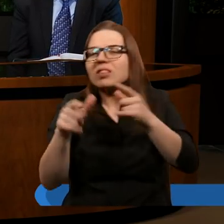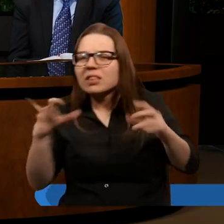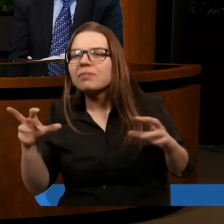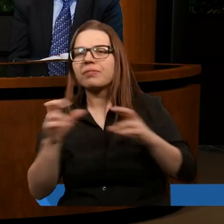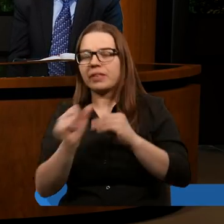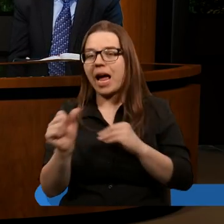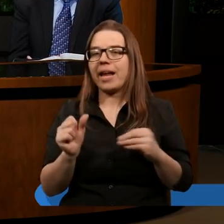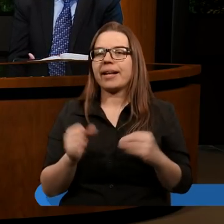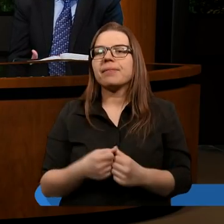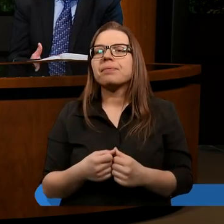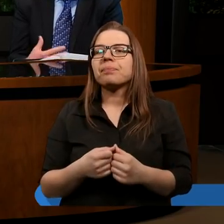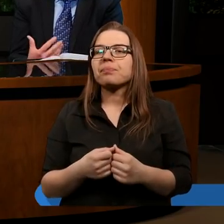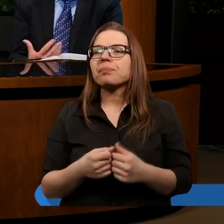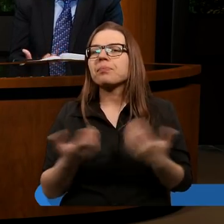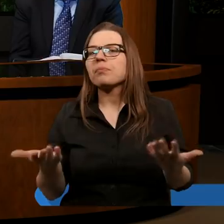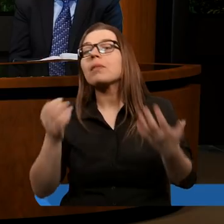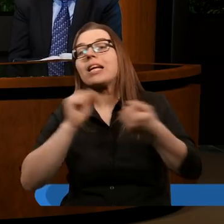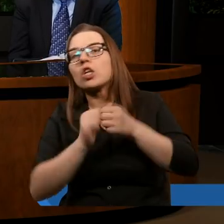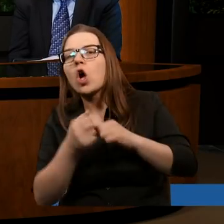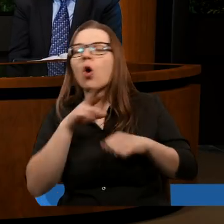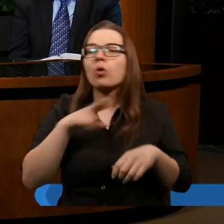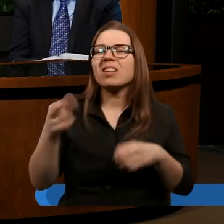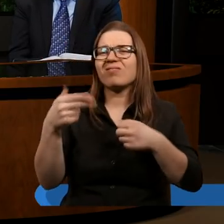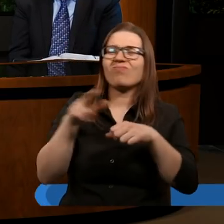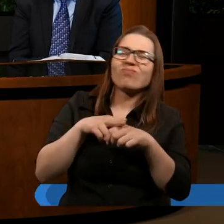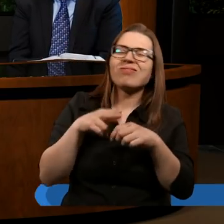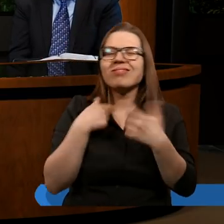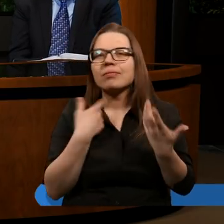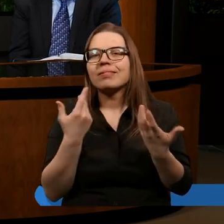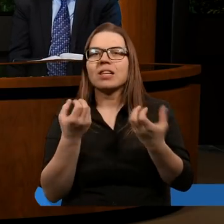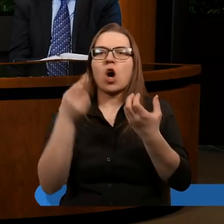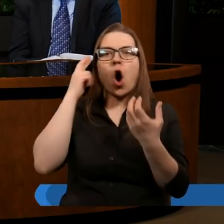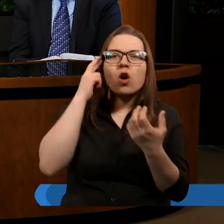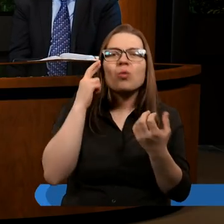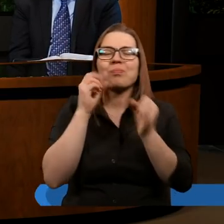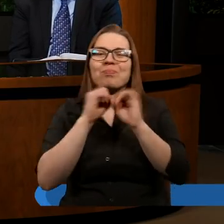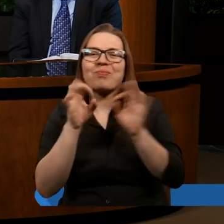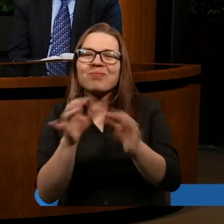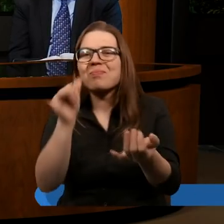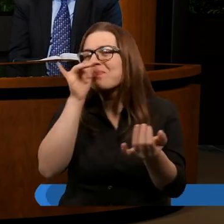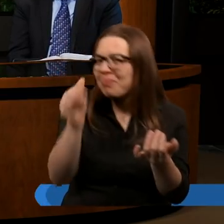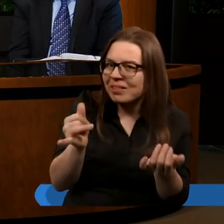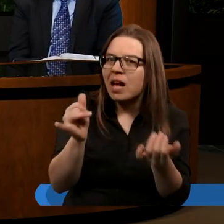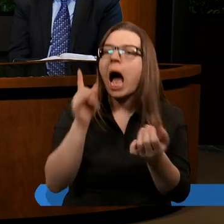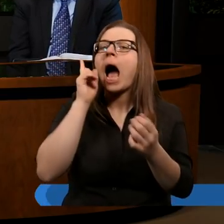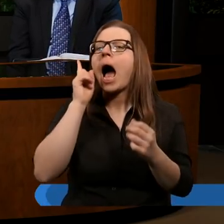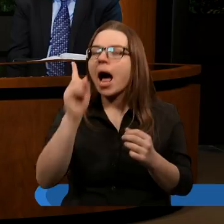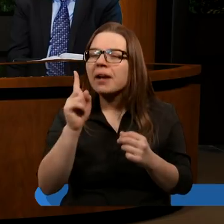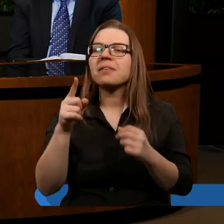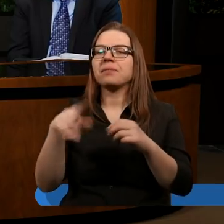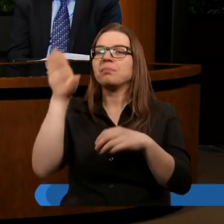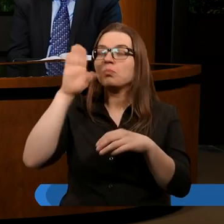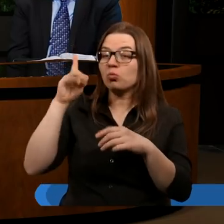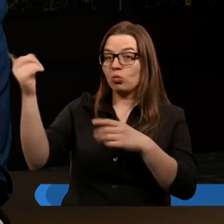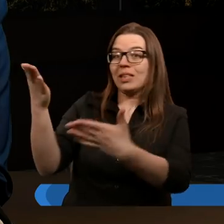czy też może są rzeczy, które nie do końca potrafimy wyjaśnić, czy dzisiaj zrozumieć. Niemniej Pan Bóg spełnia tam dwie